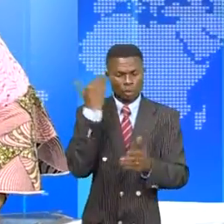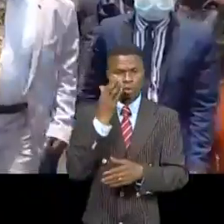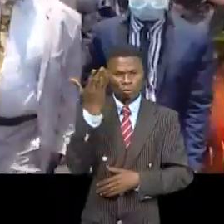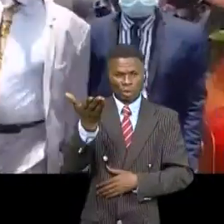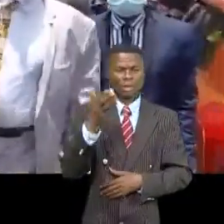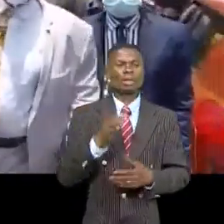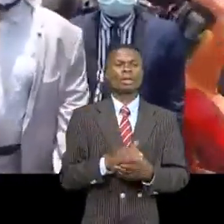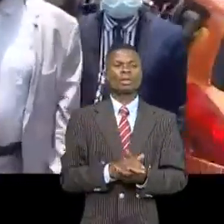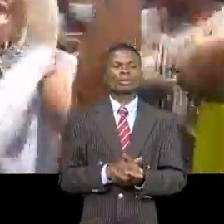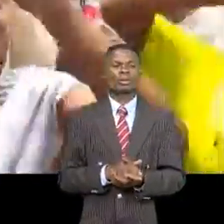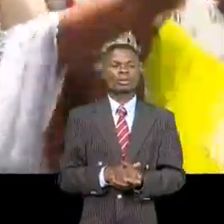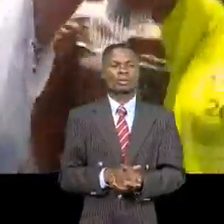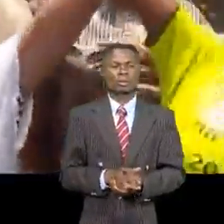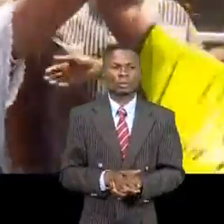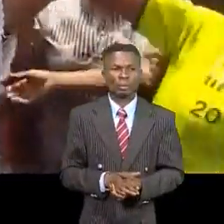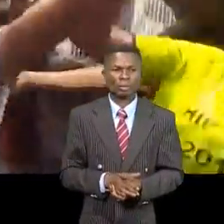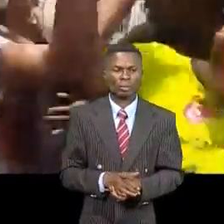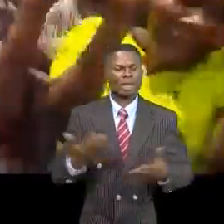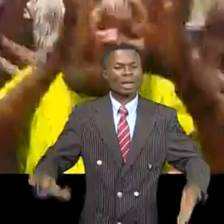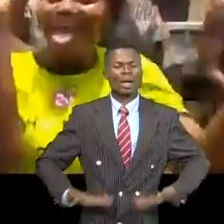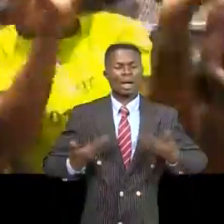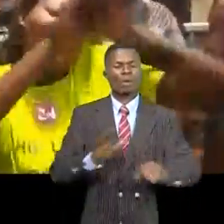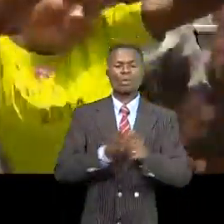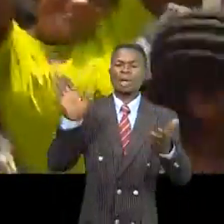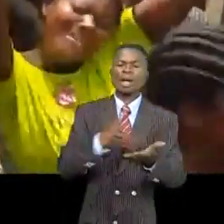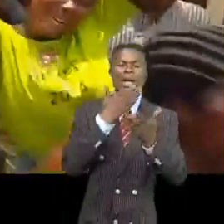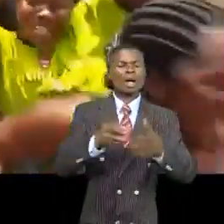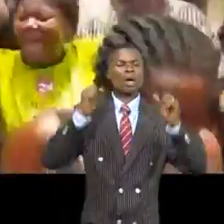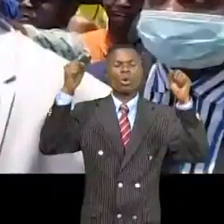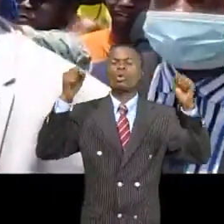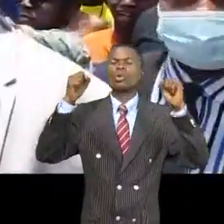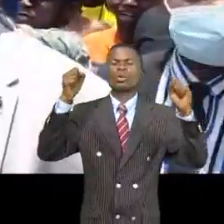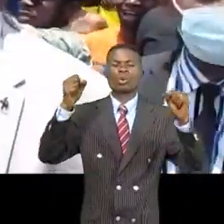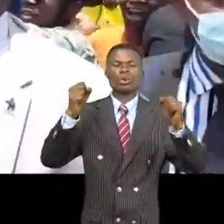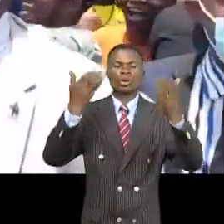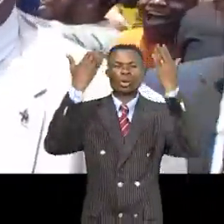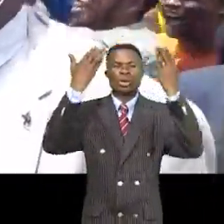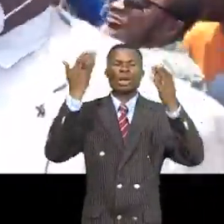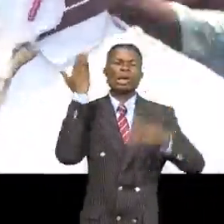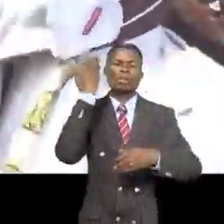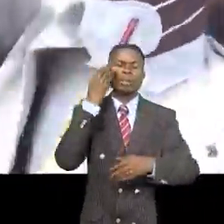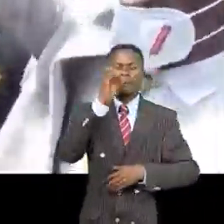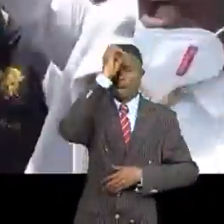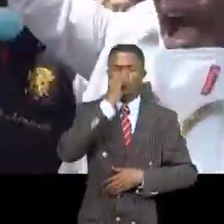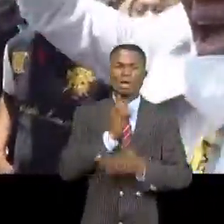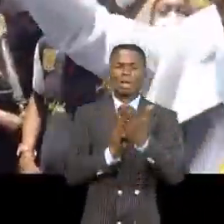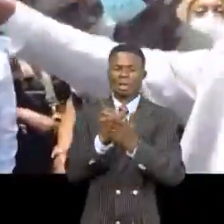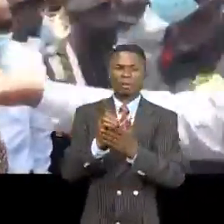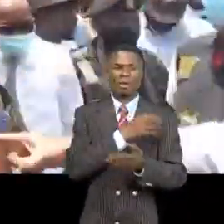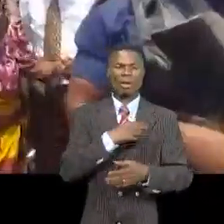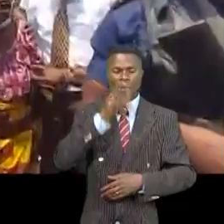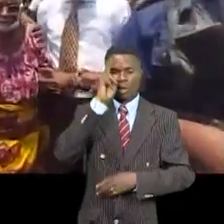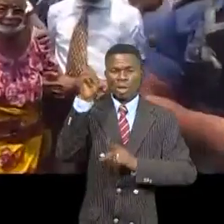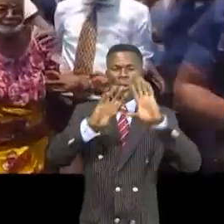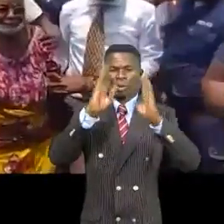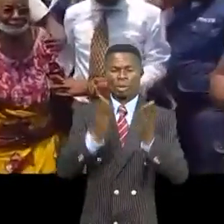reportage. Scène de joie, chanson entonnée à la gloire de Dieu, père des orphelins et défenseur de veuves. La population de